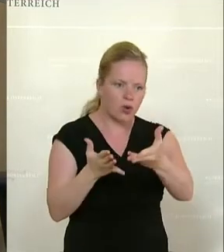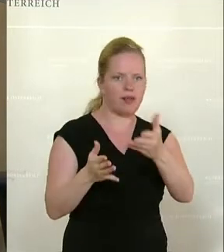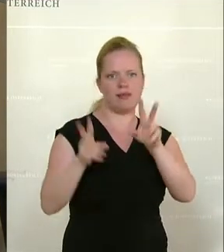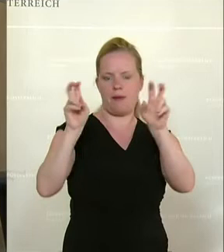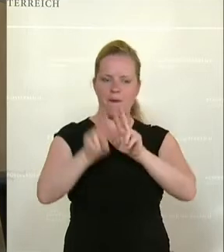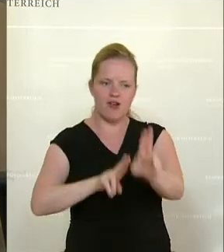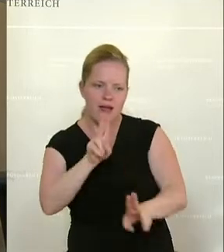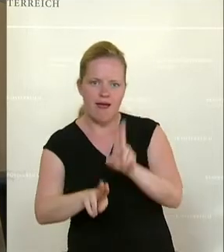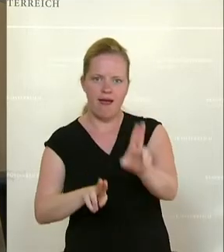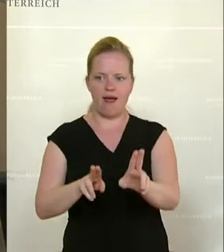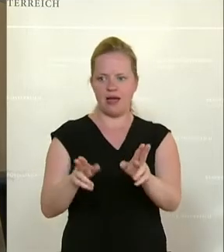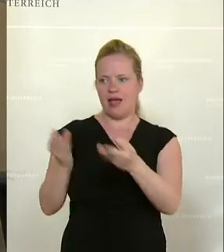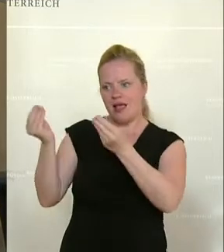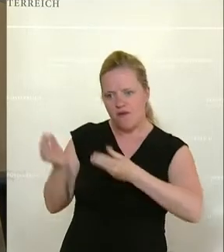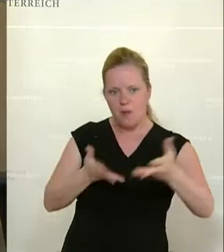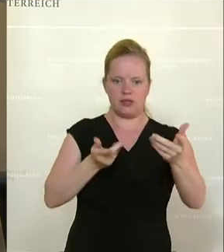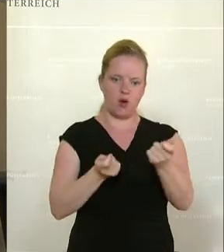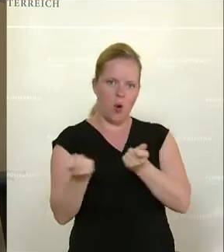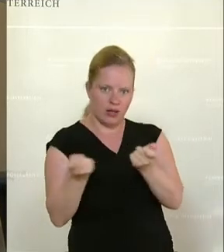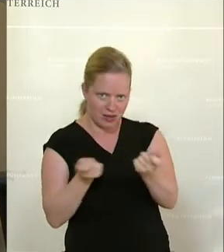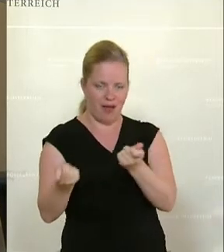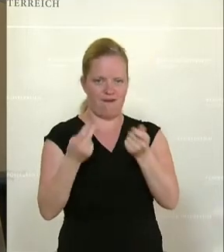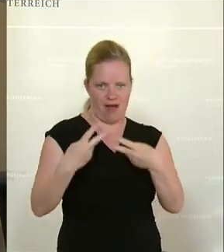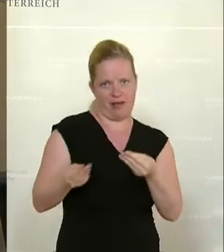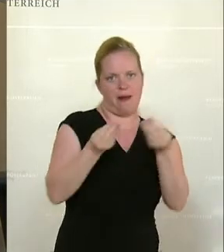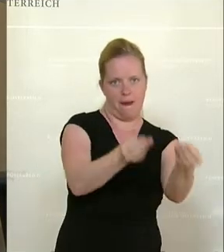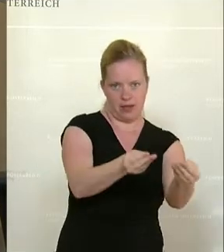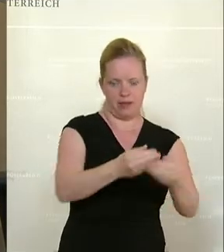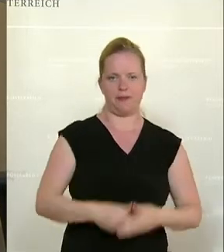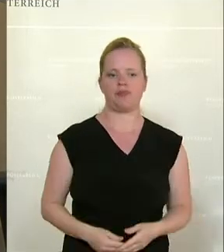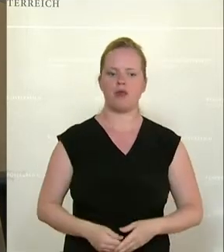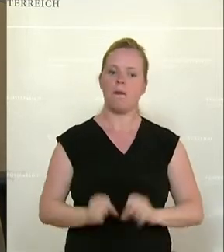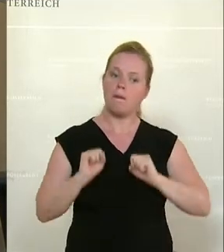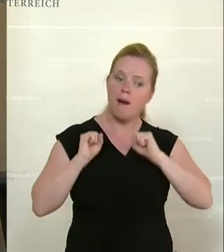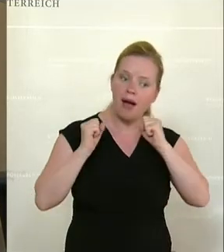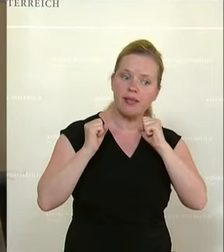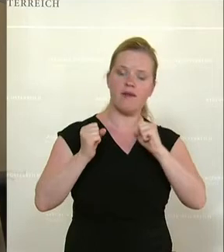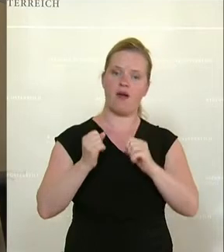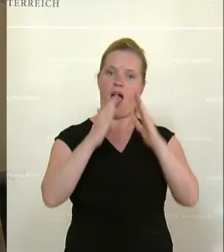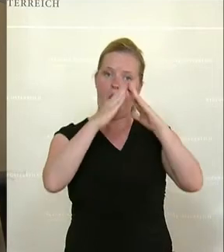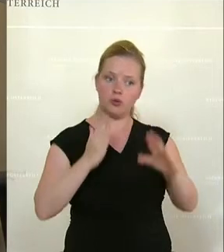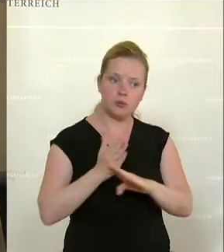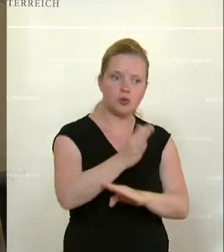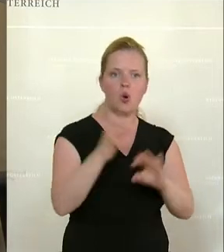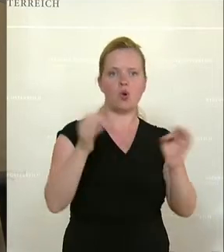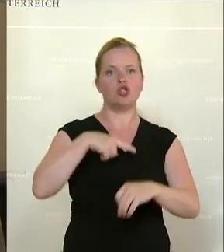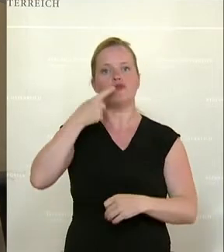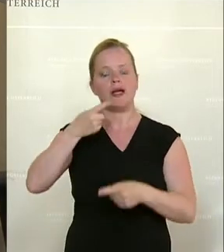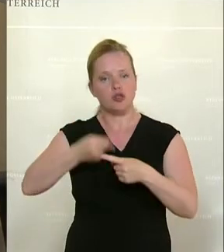koordiniert und weitergibt. Zweitens soll zum Beispiel durch proaktive Hausbesuche oder Sprechstunden die